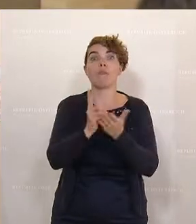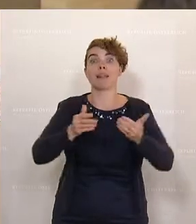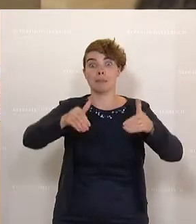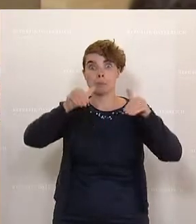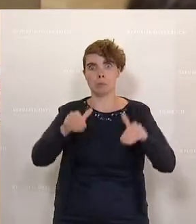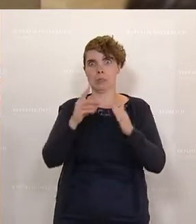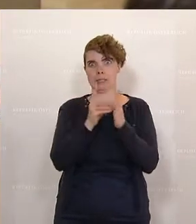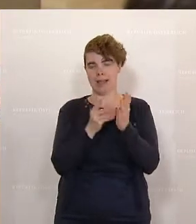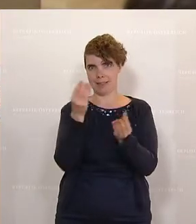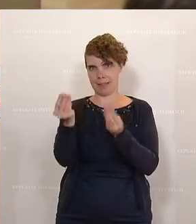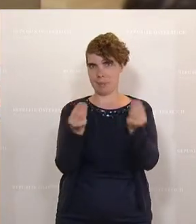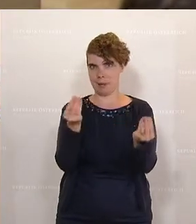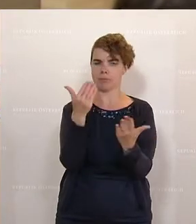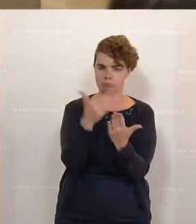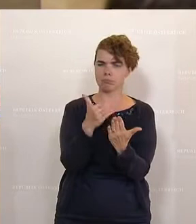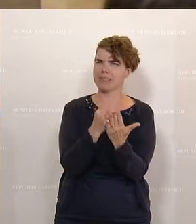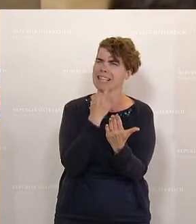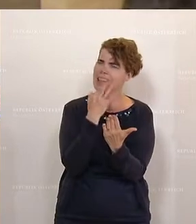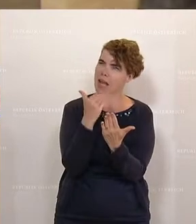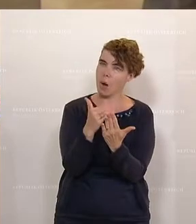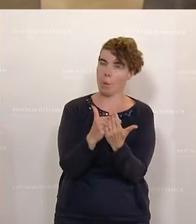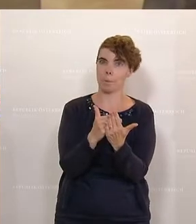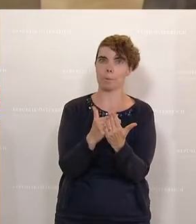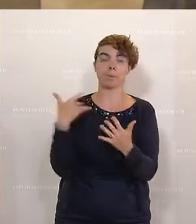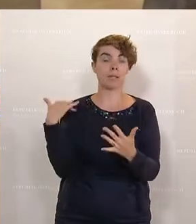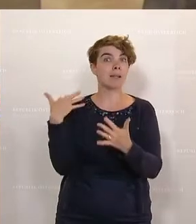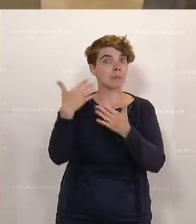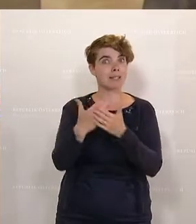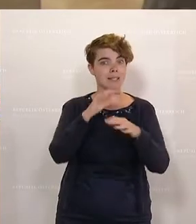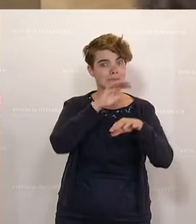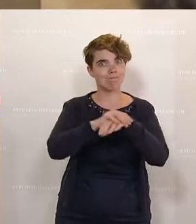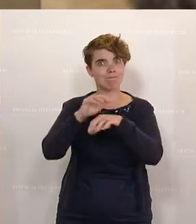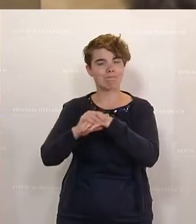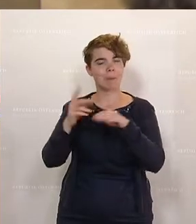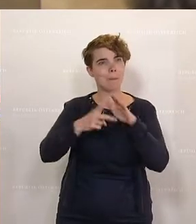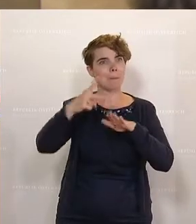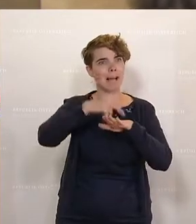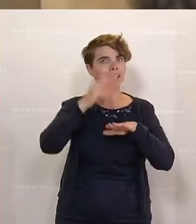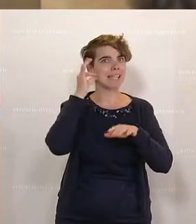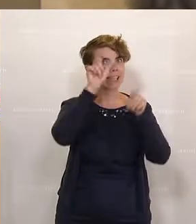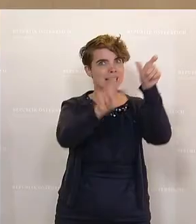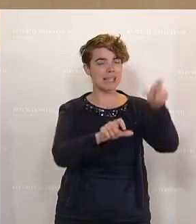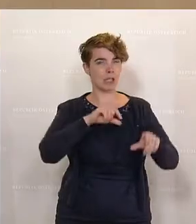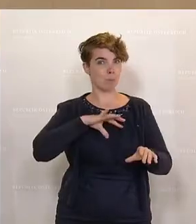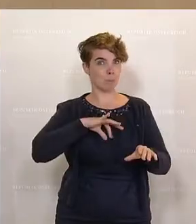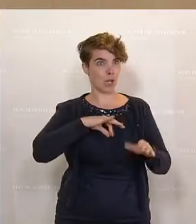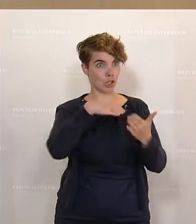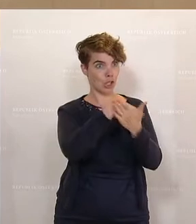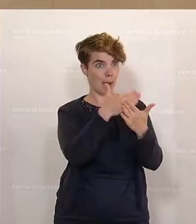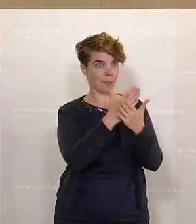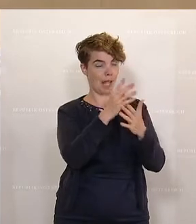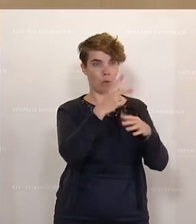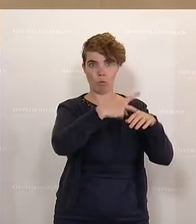Bisher war es auch so, dass wir immer wieder feststellen mussten, dass Patientinnen manchmal aus psychiatrischen Abteilungen entlassen wurden,